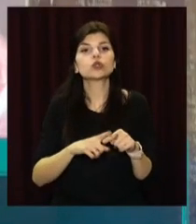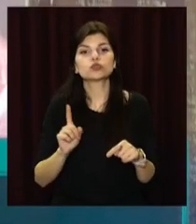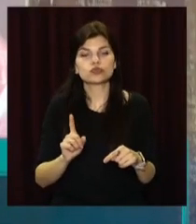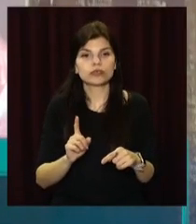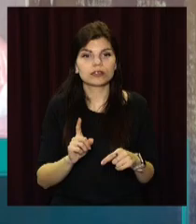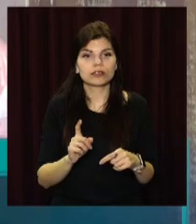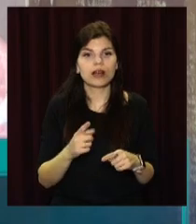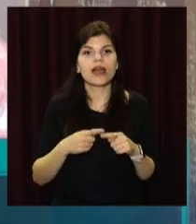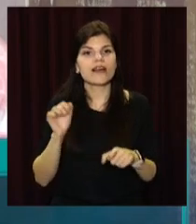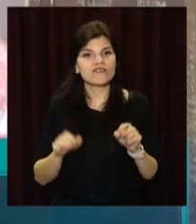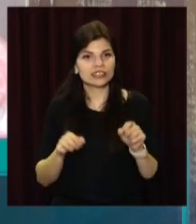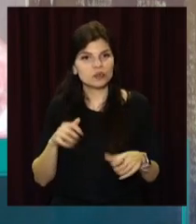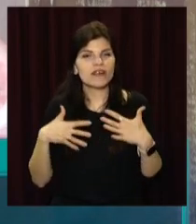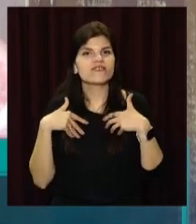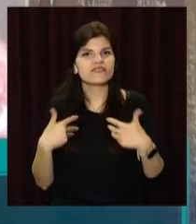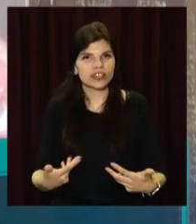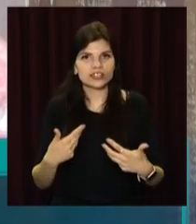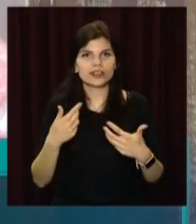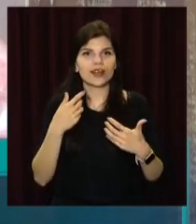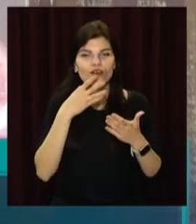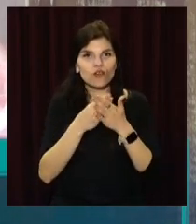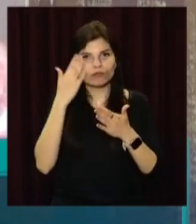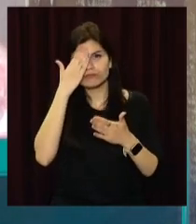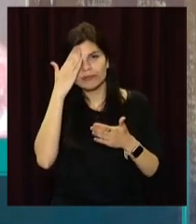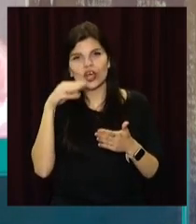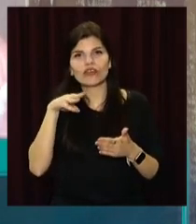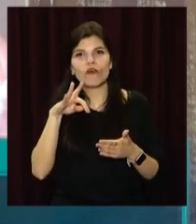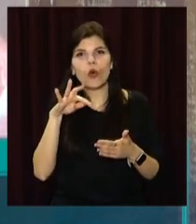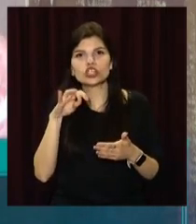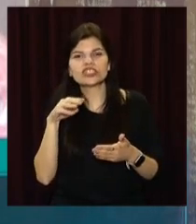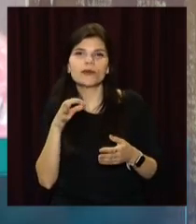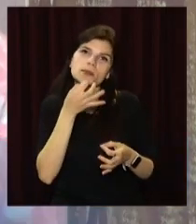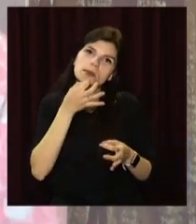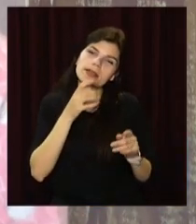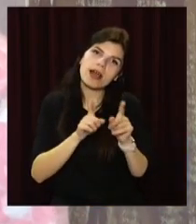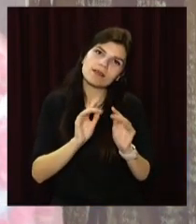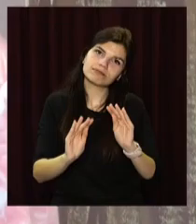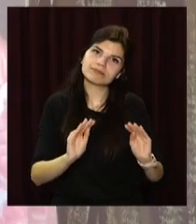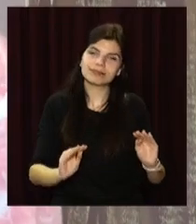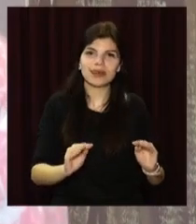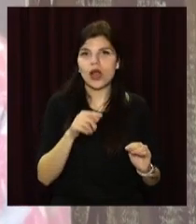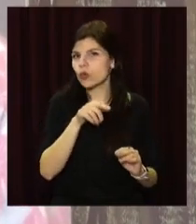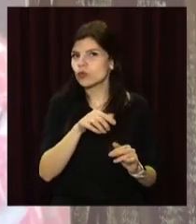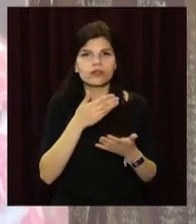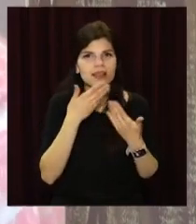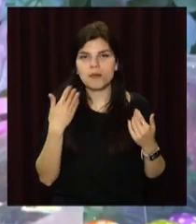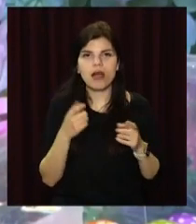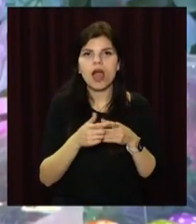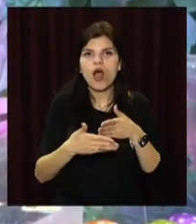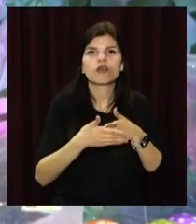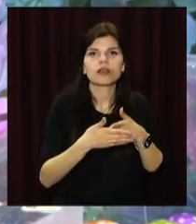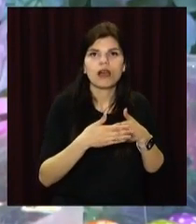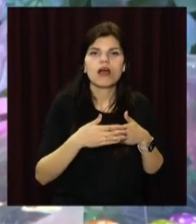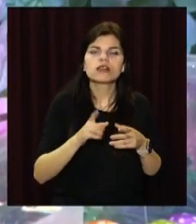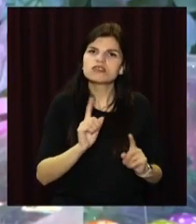можливість виразити творчество вольне. Тобто вони тут не обраничені абсолютно ніякими